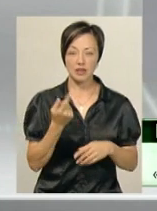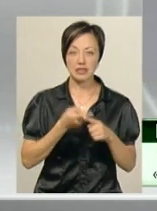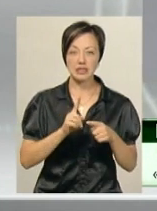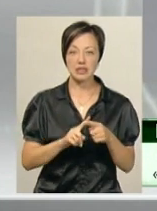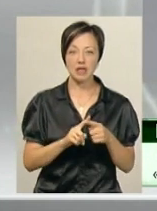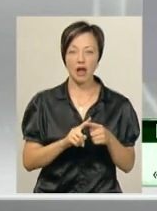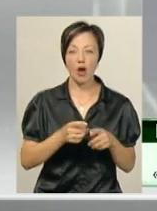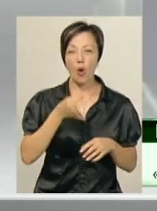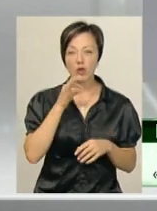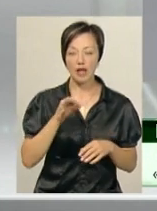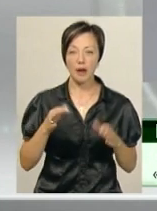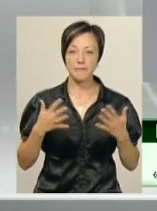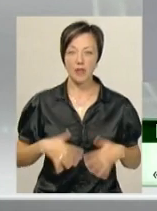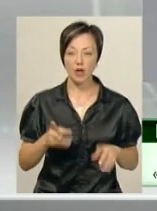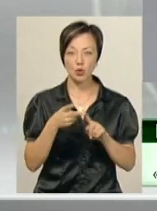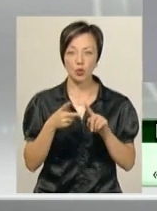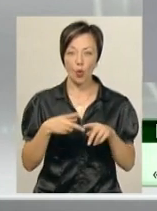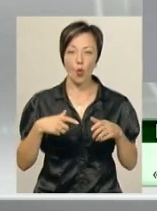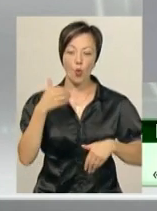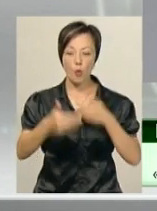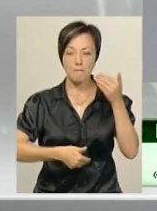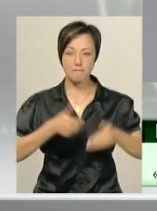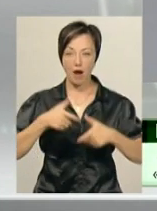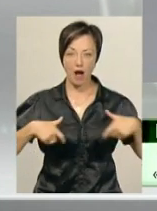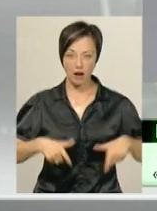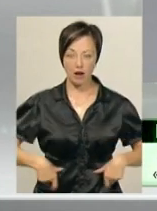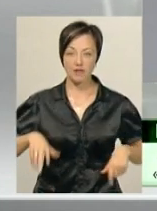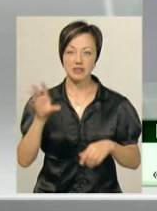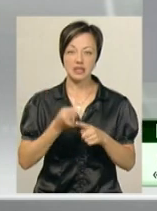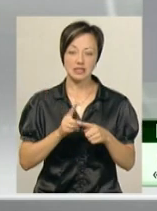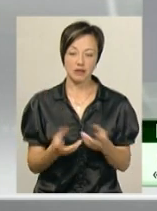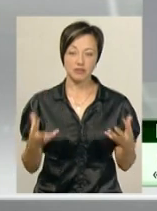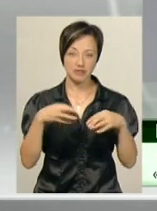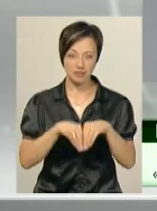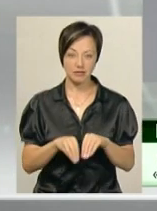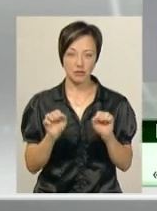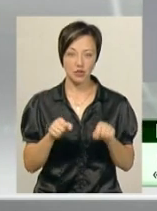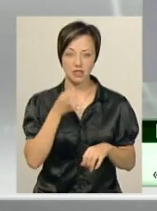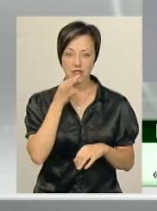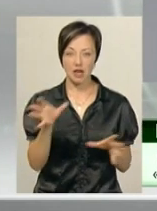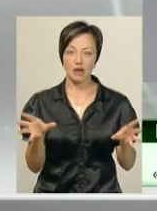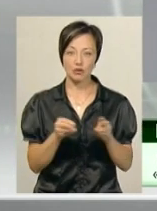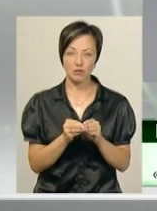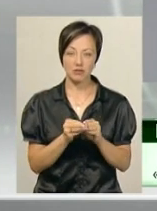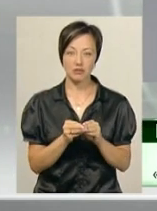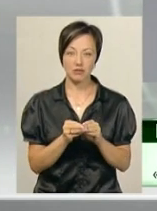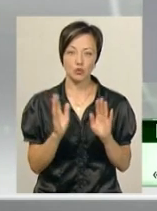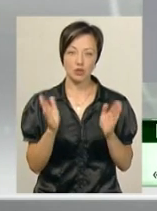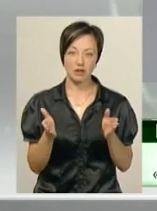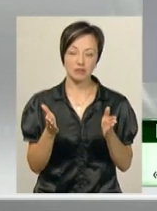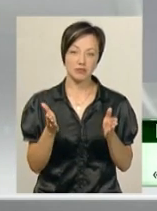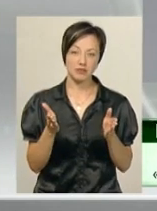платях, другий вихід – у купальниках. Ну і все це докупи, так можна сказати, разом взяти, вони випирають вже